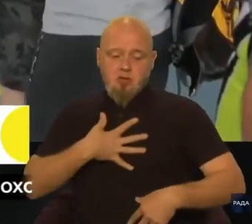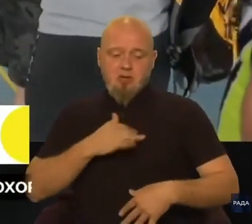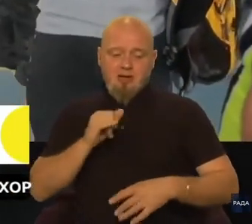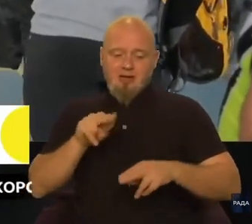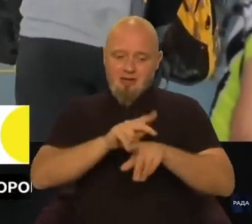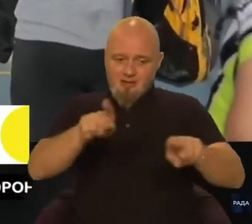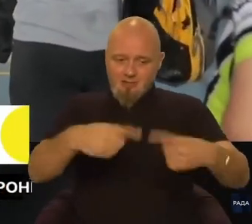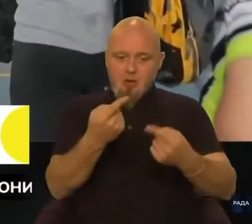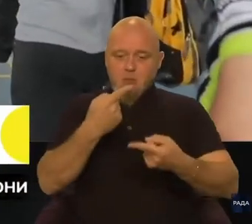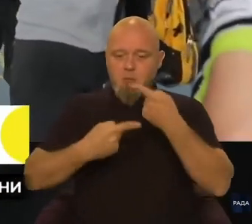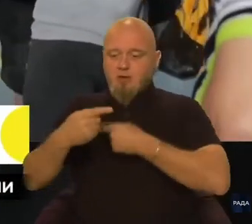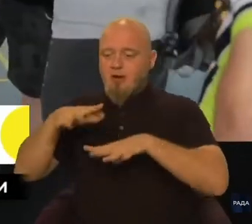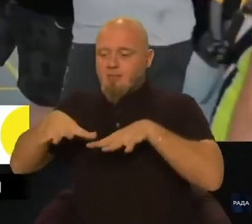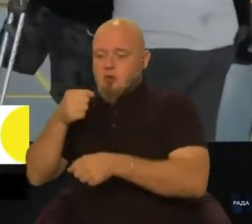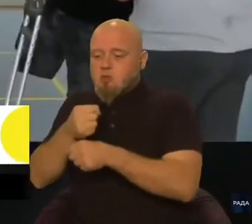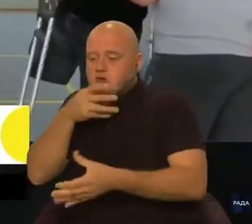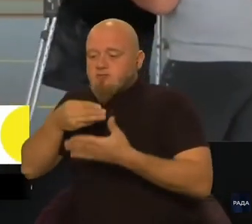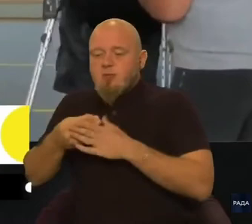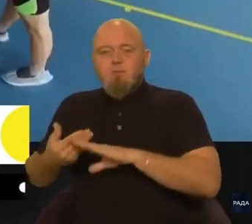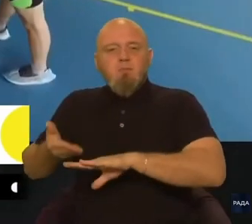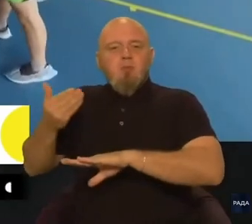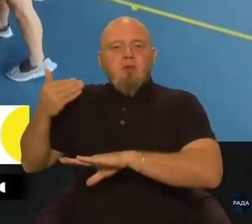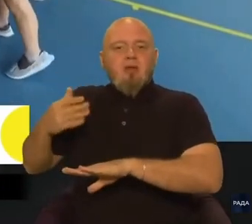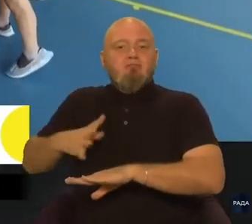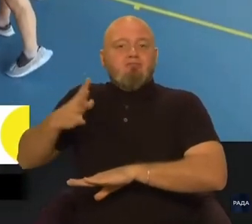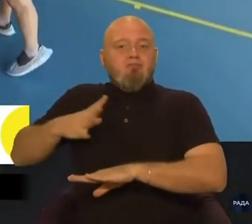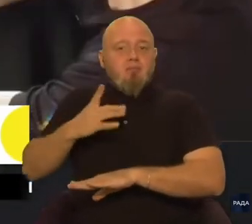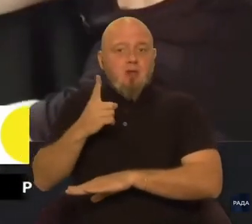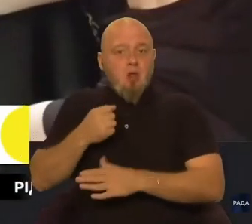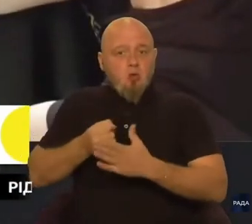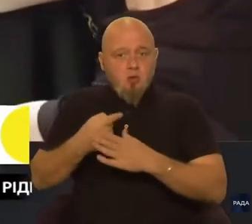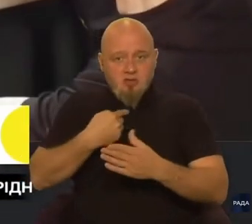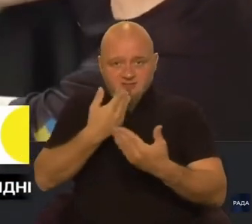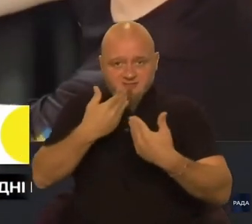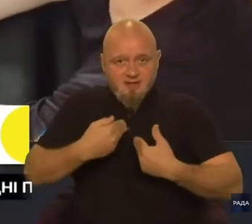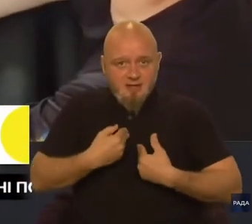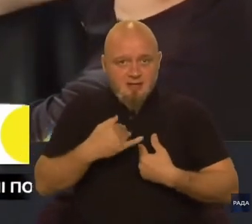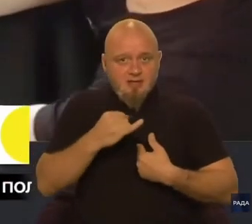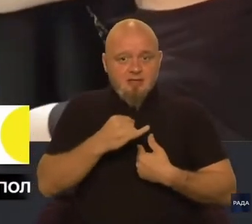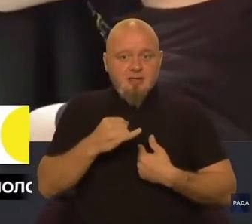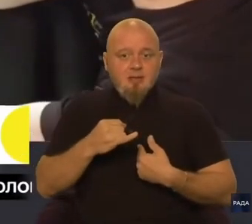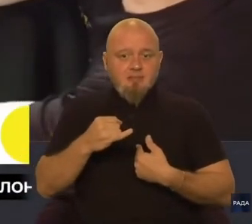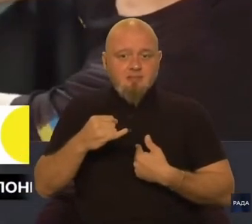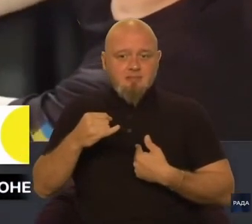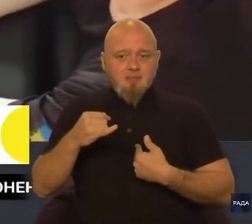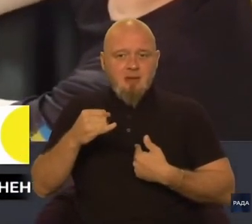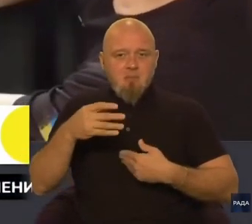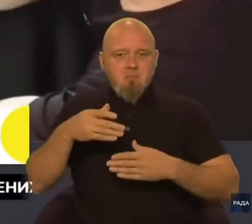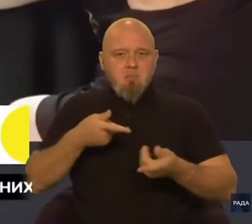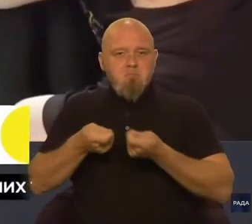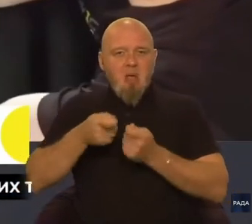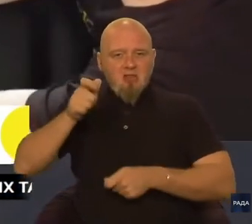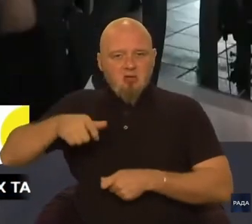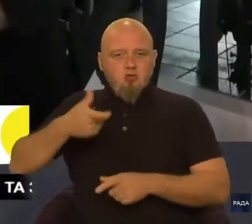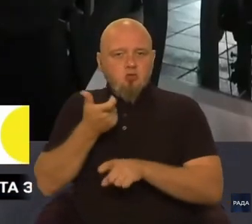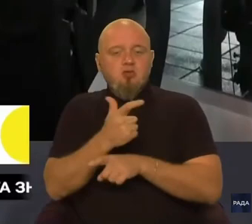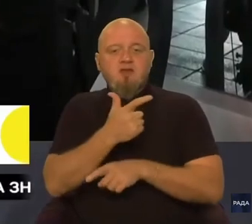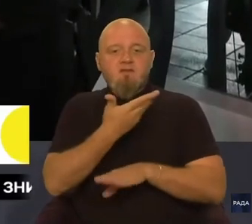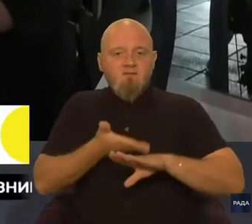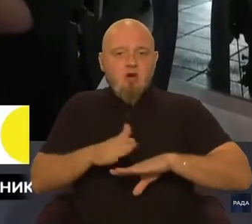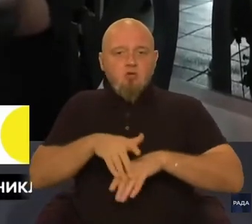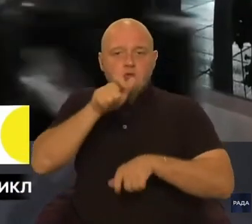місце роботи своє попереднє. Але до нас звертаються HR-менеджери і кажуть, що дуже важко людям